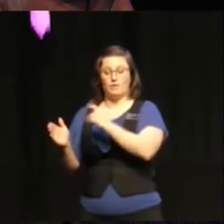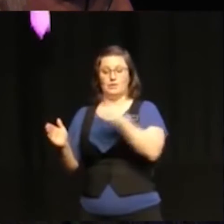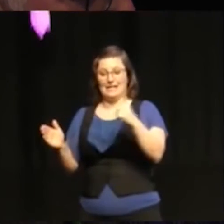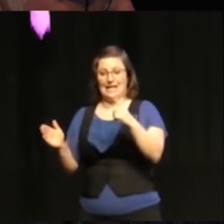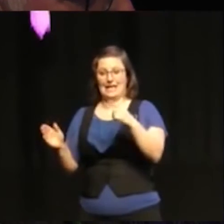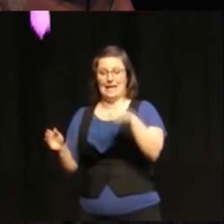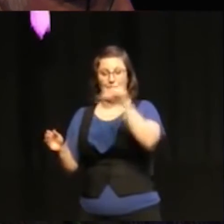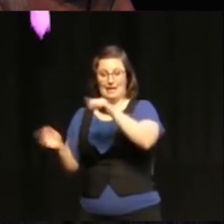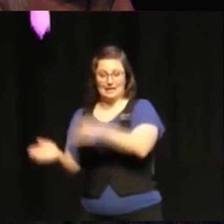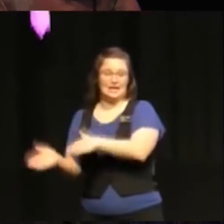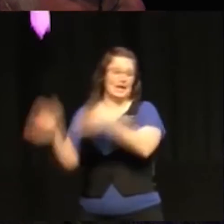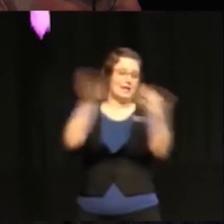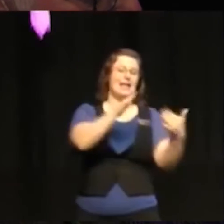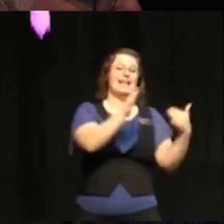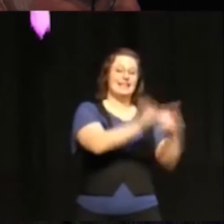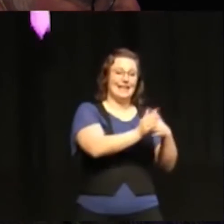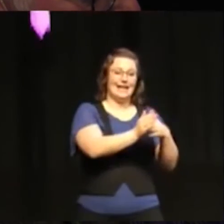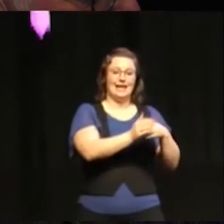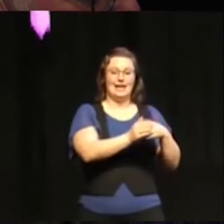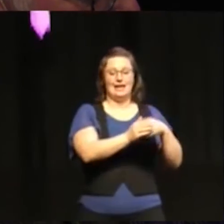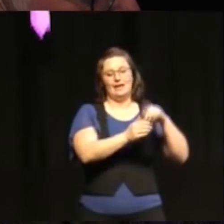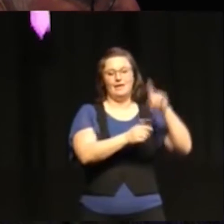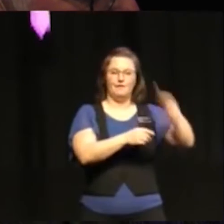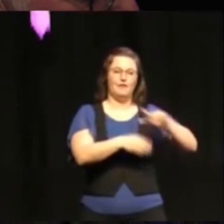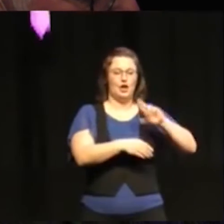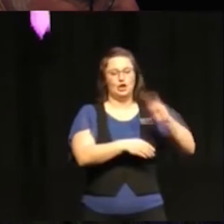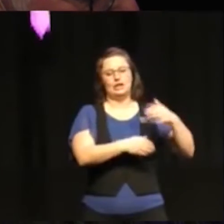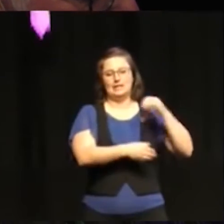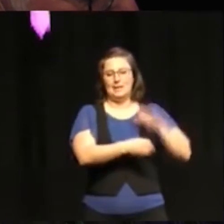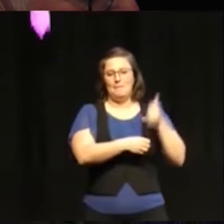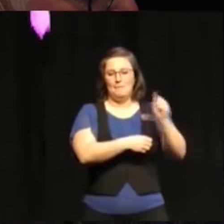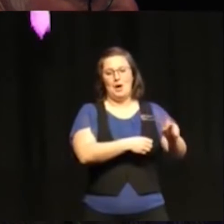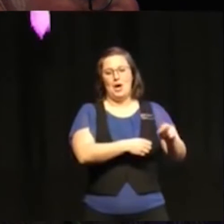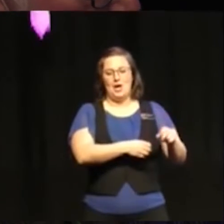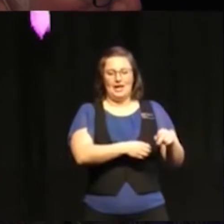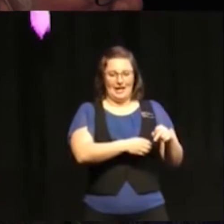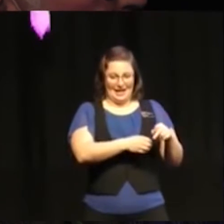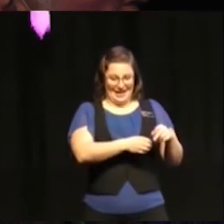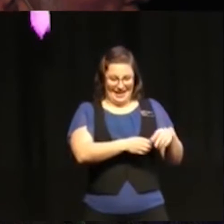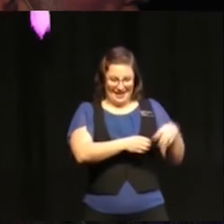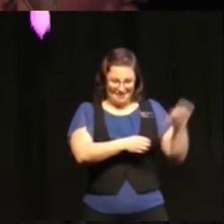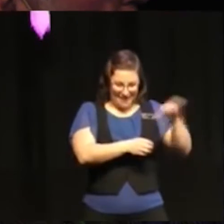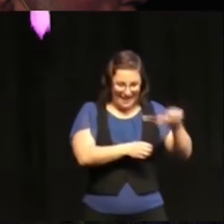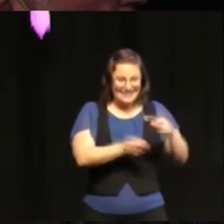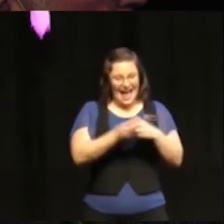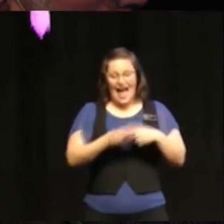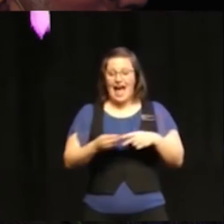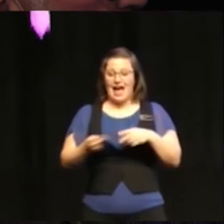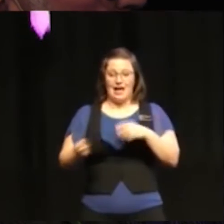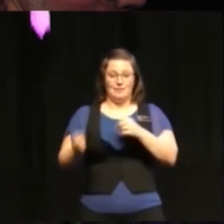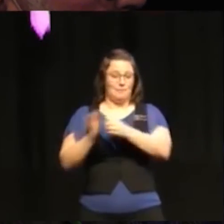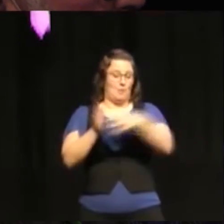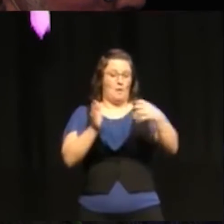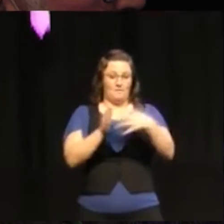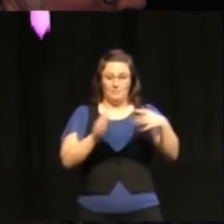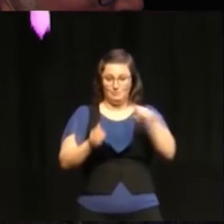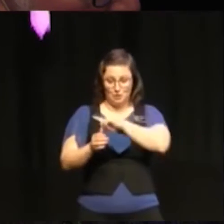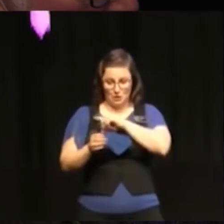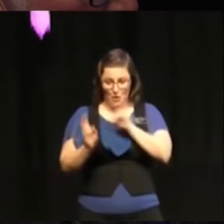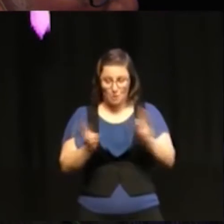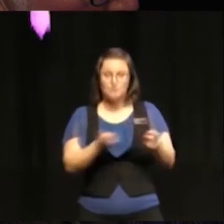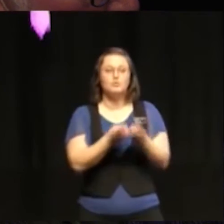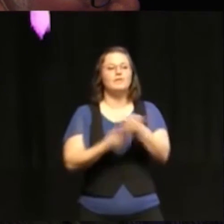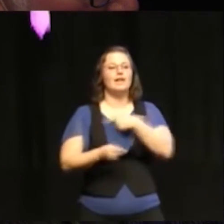energy is causing conflicts, etc. So we now have human rights as a global framework to